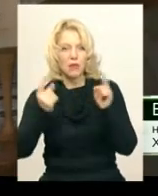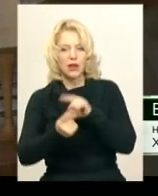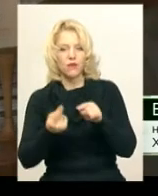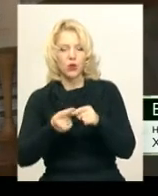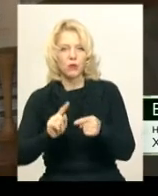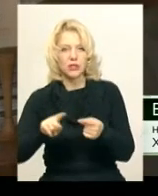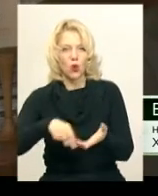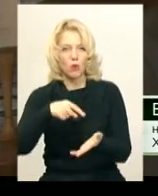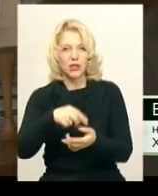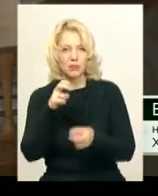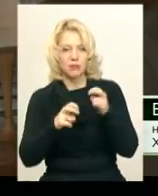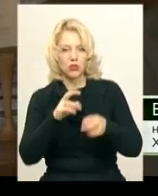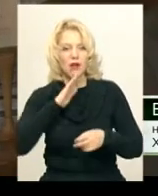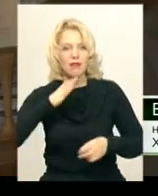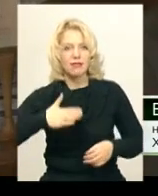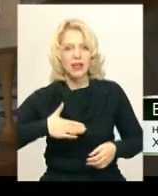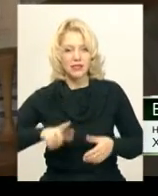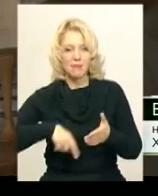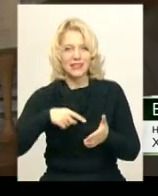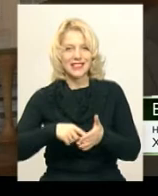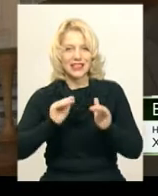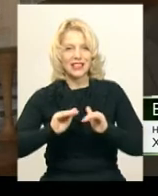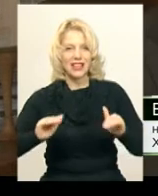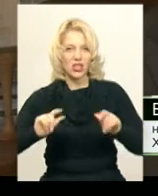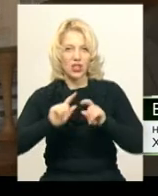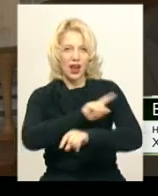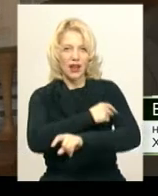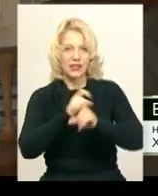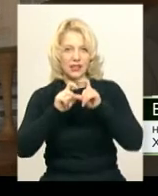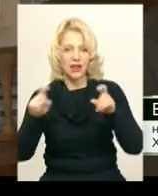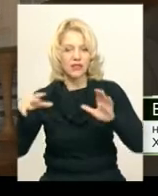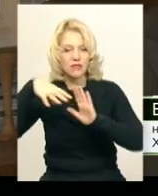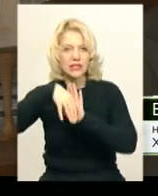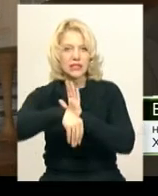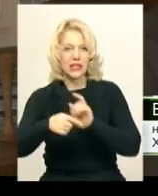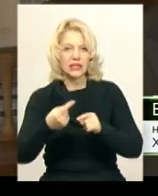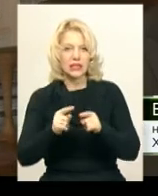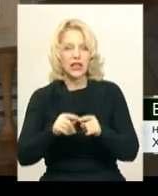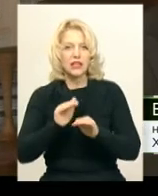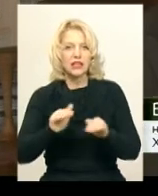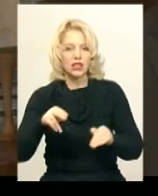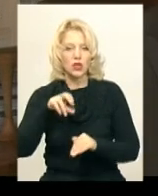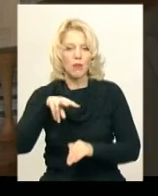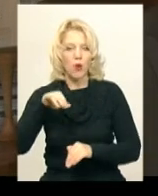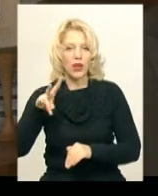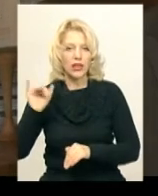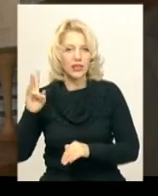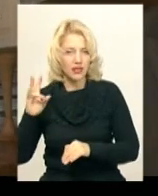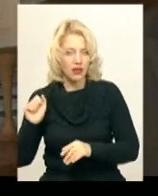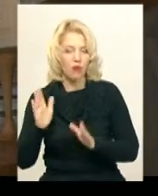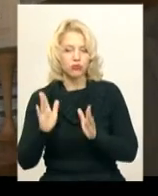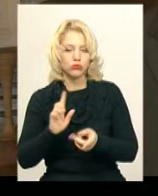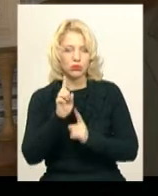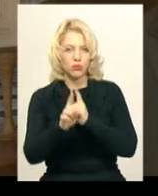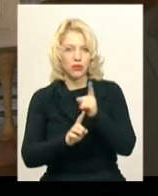підприємства і наша міська дитяча лікарня, тому що в складі є дитяча поліклініка. Тут буде перетворюватись в